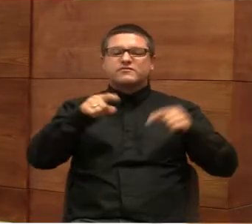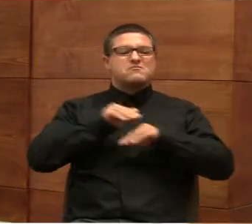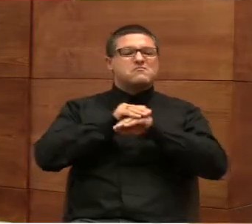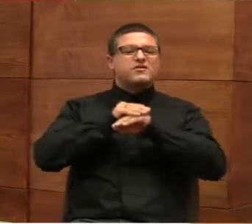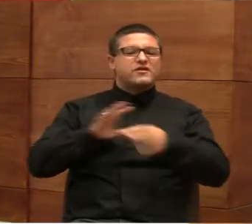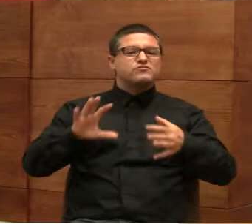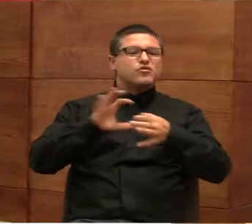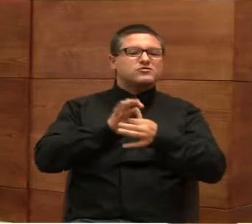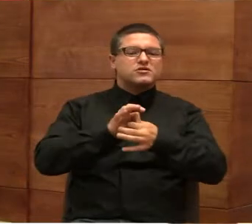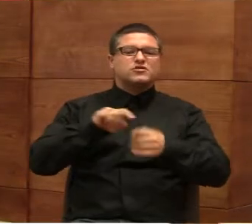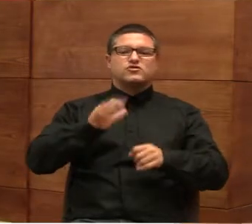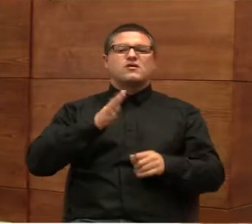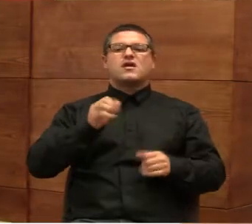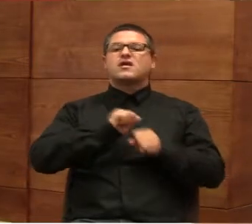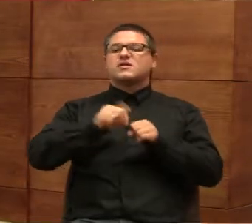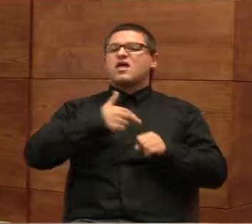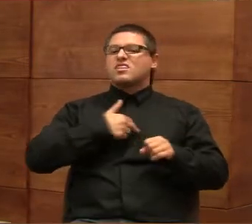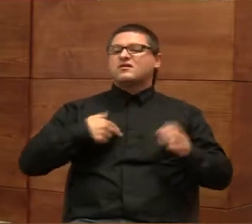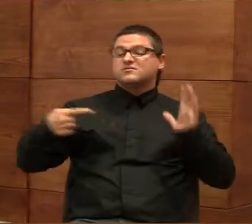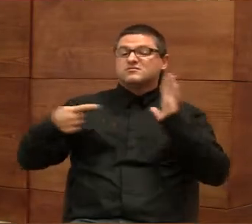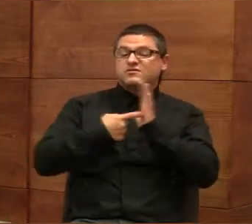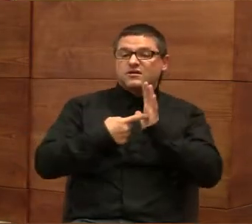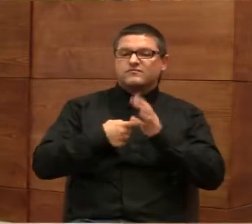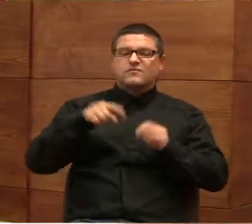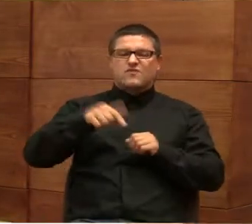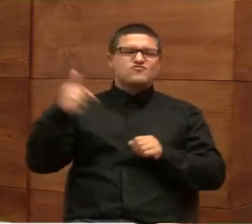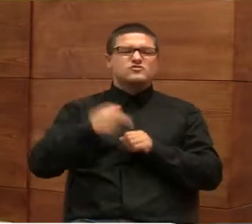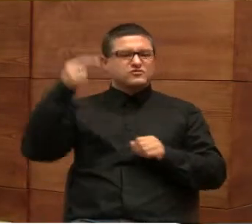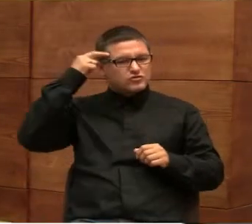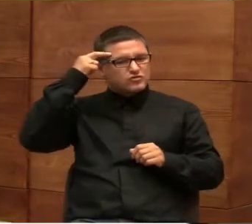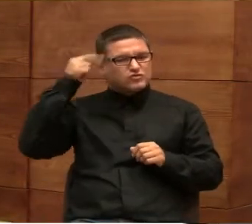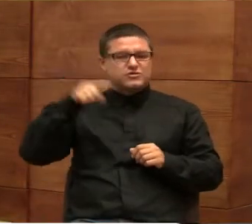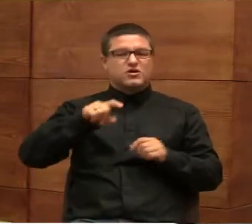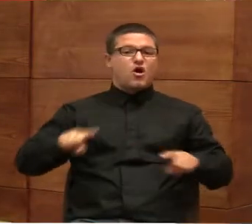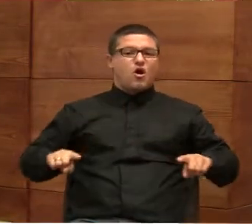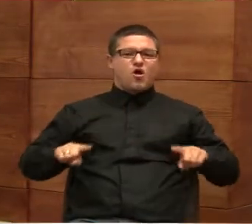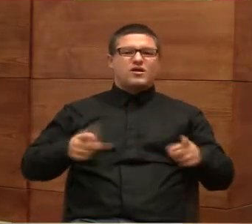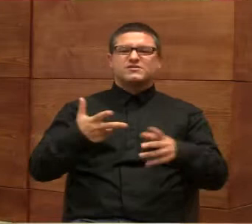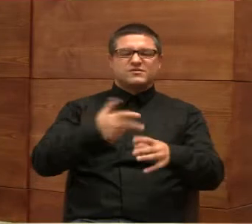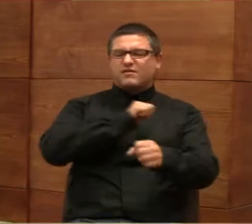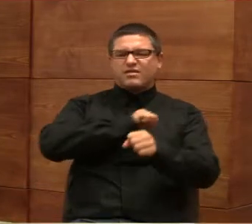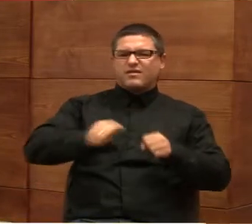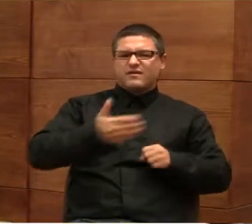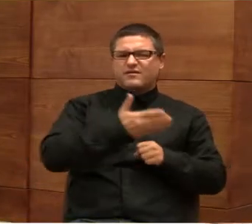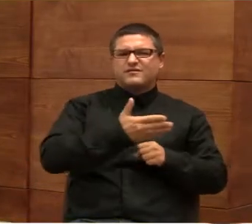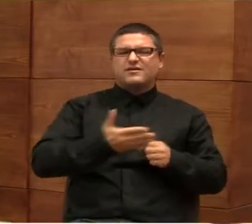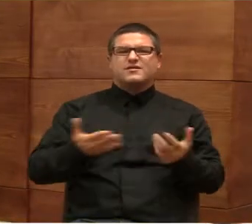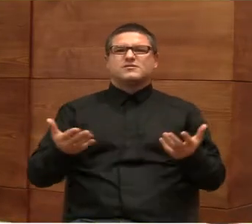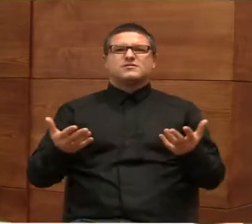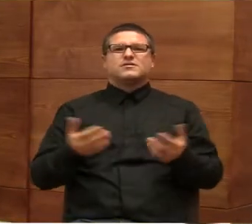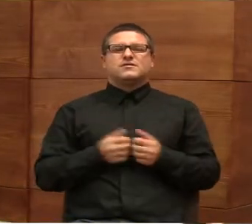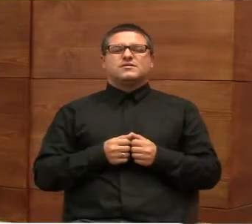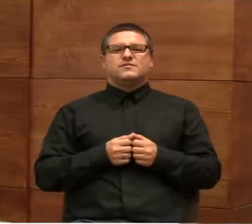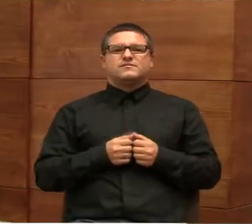partnerstwie, co jest naszym celem. Samorząd powinien zrozumieć, że organizacja nie jest, nie jest,